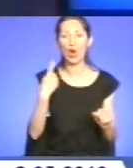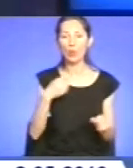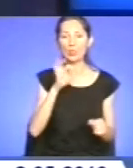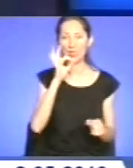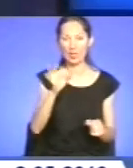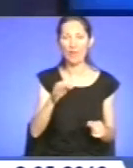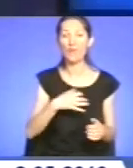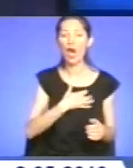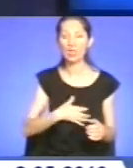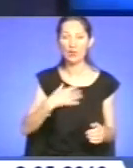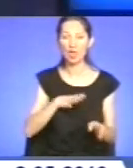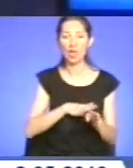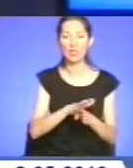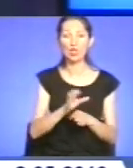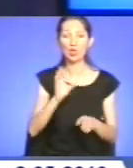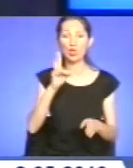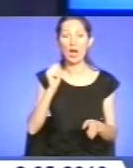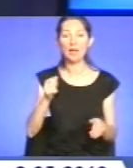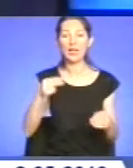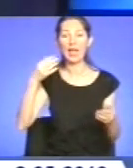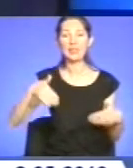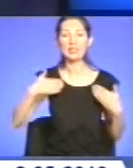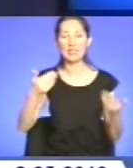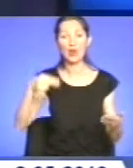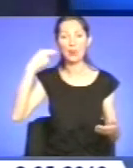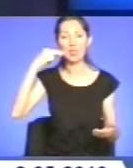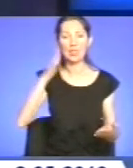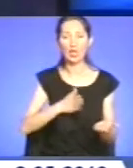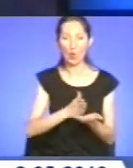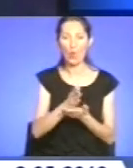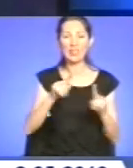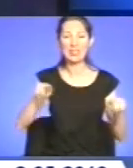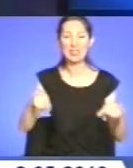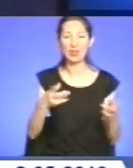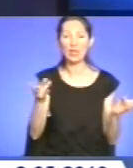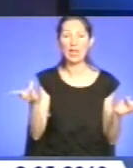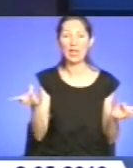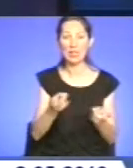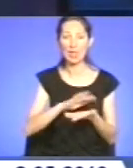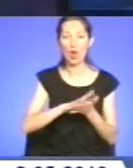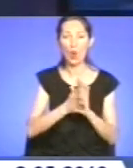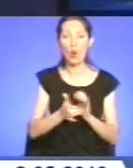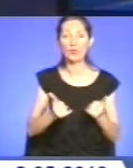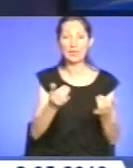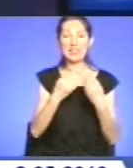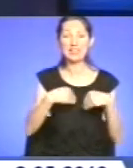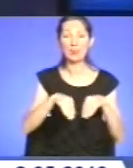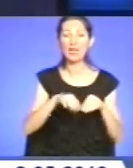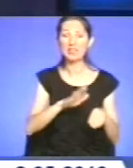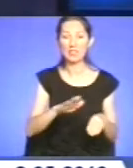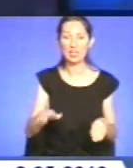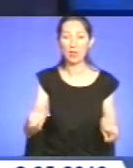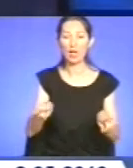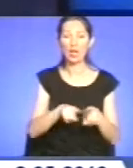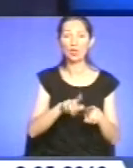важливості реалізації соціальних ініціатив президента, спрямованих на створення належних умов для сімей з дітьми. Також